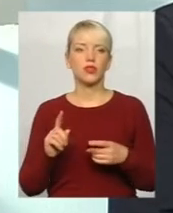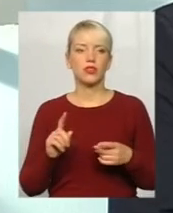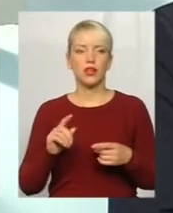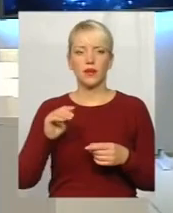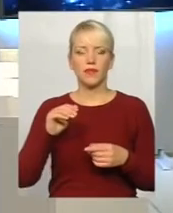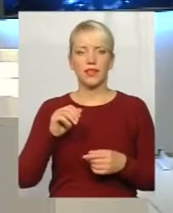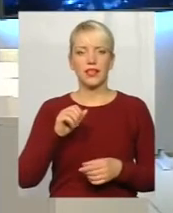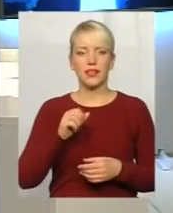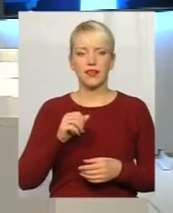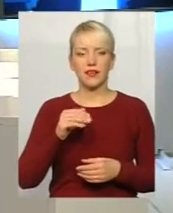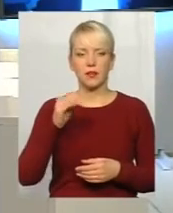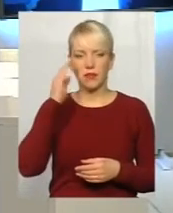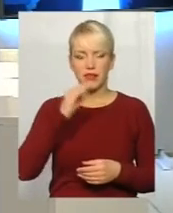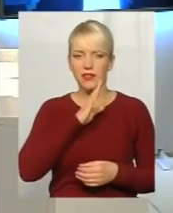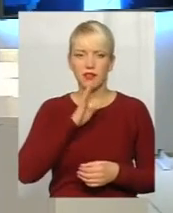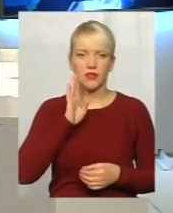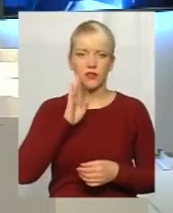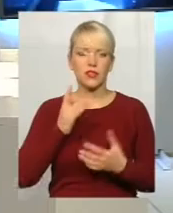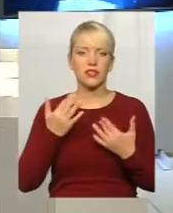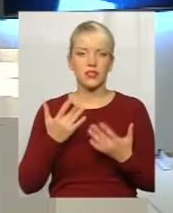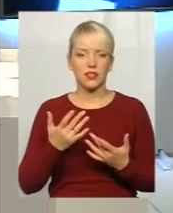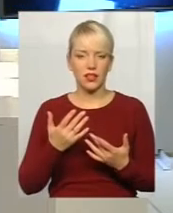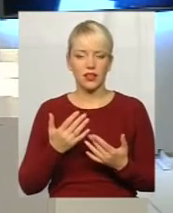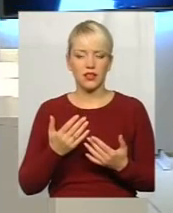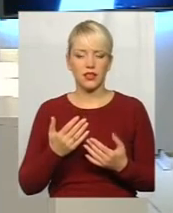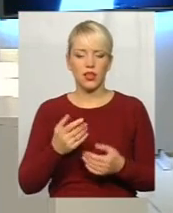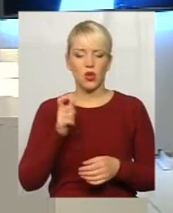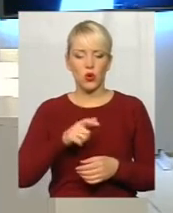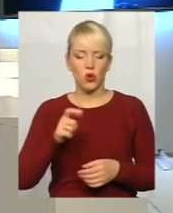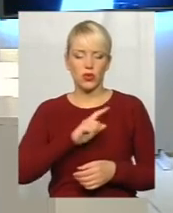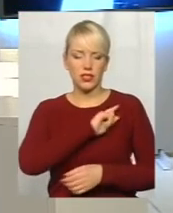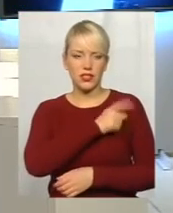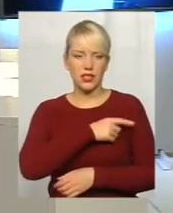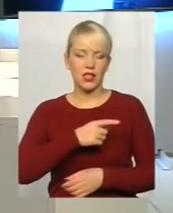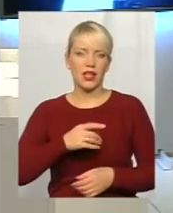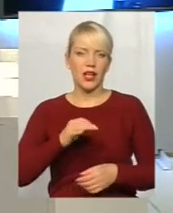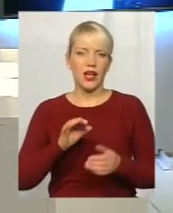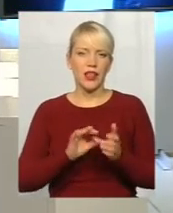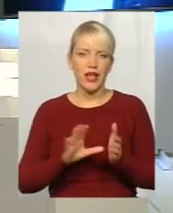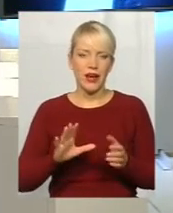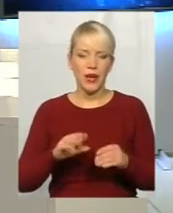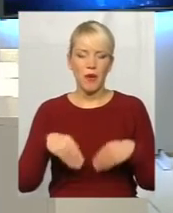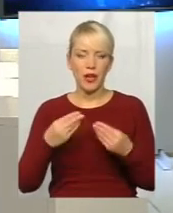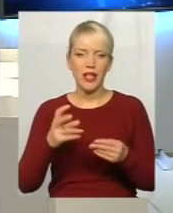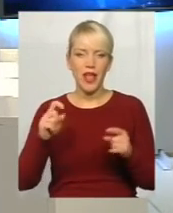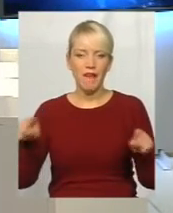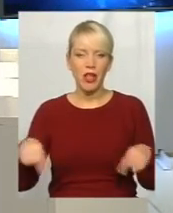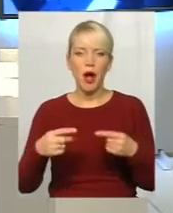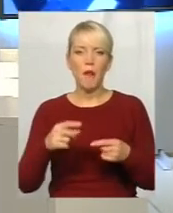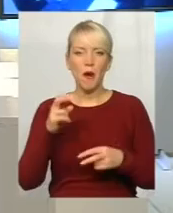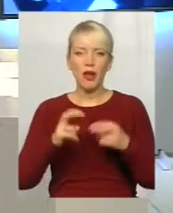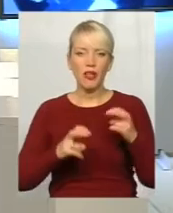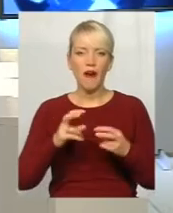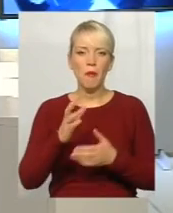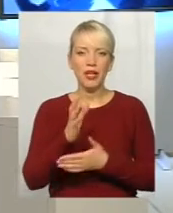батьків, скільки прийшлося людям сил, енергії покласти на відновлення. Промислового потенціала,